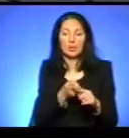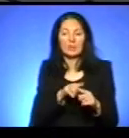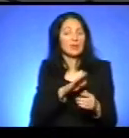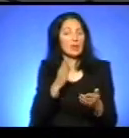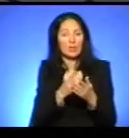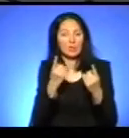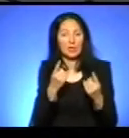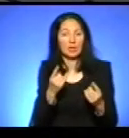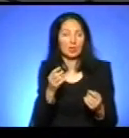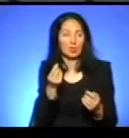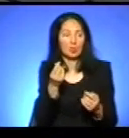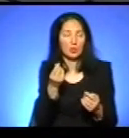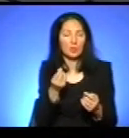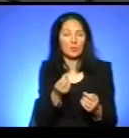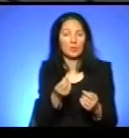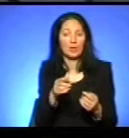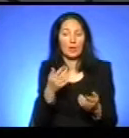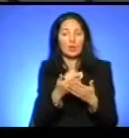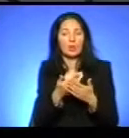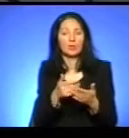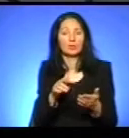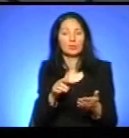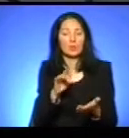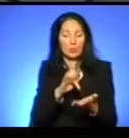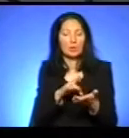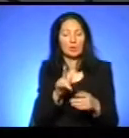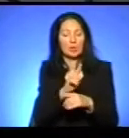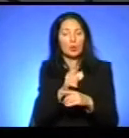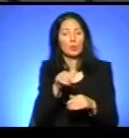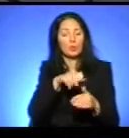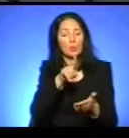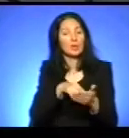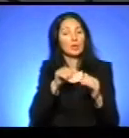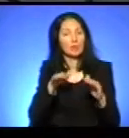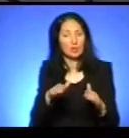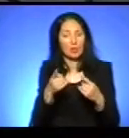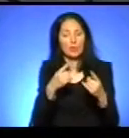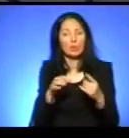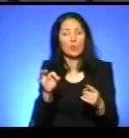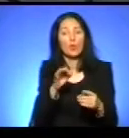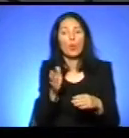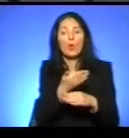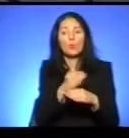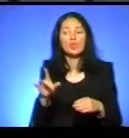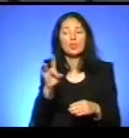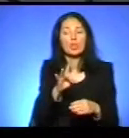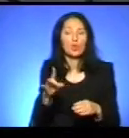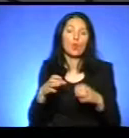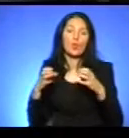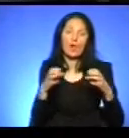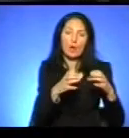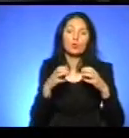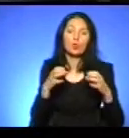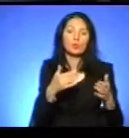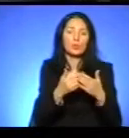Йдеться, скажімо, в місті, як на мене, питання вирішено в Тернополі. Йдеться, в основному, про міжрайонні перевезення. От,